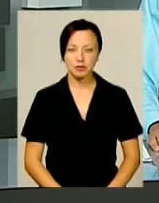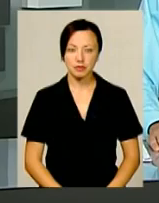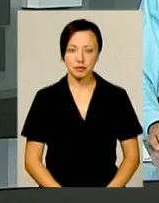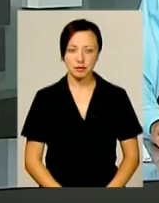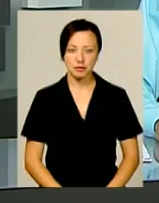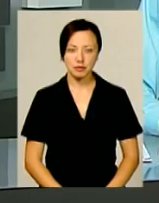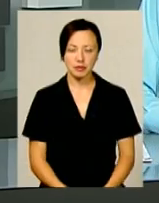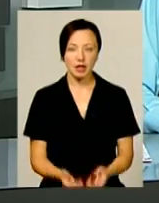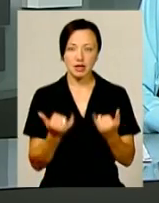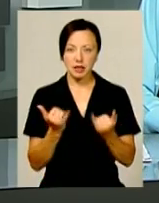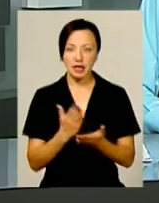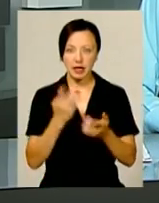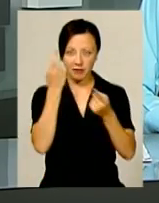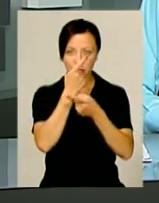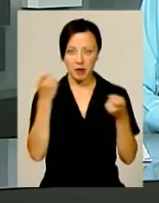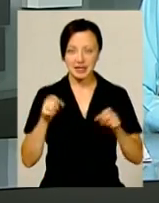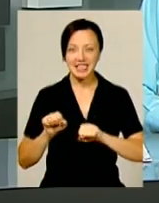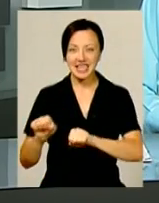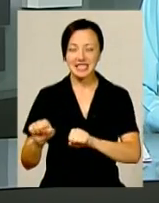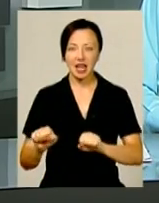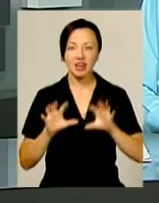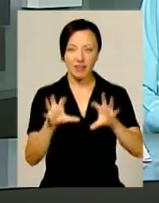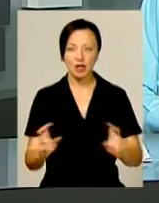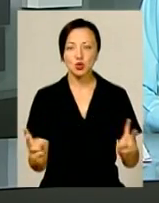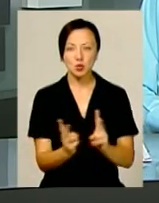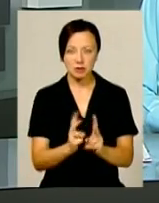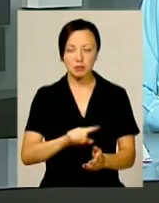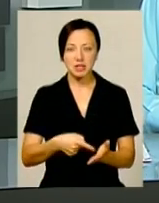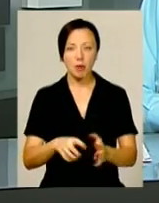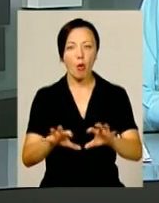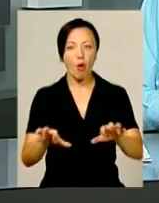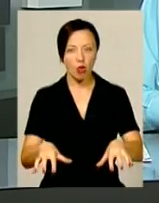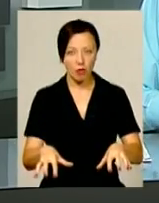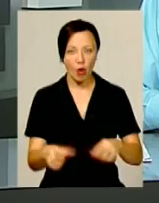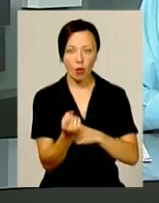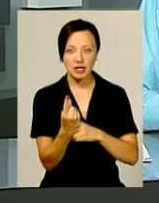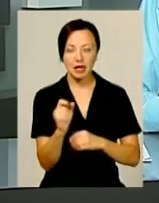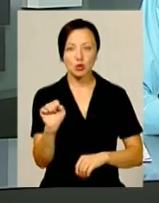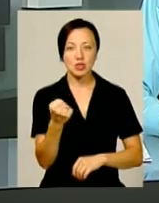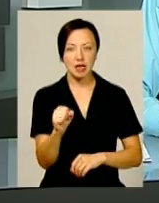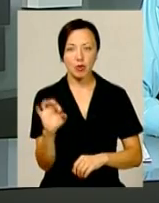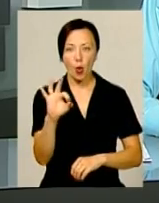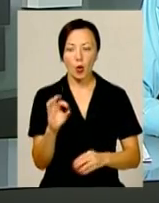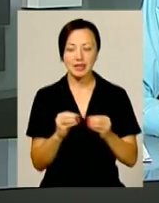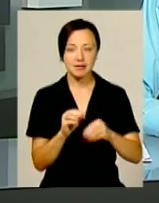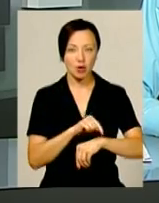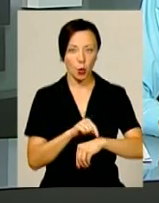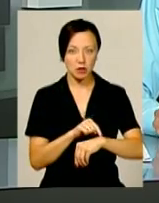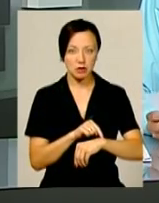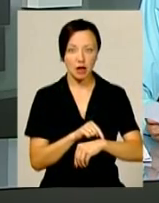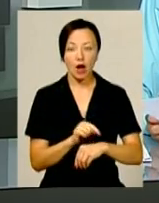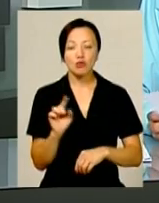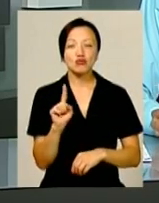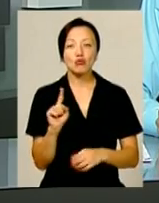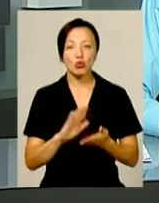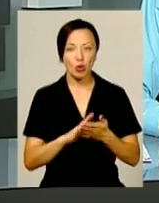Наразі є інформація. Захисники бездомних тварин зустрінуться з Хмельницьким міським головою 11 серпня о 10-й годині. До чого